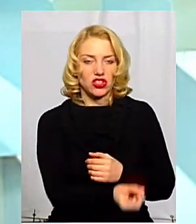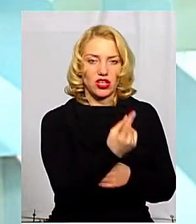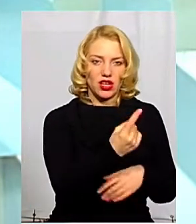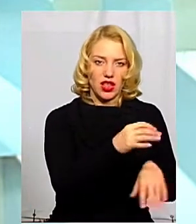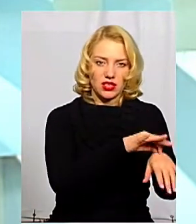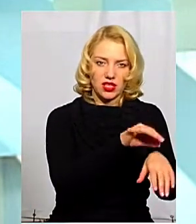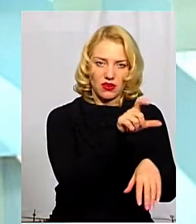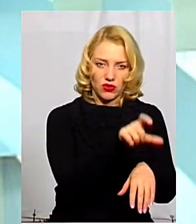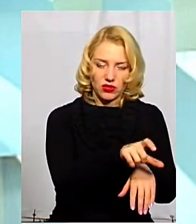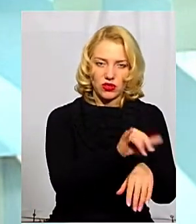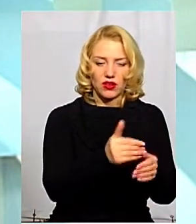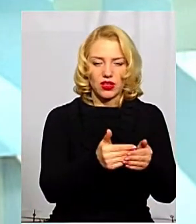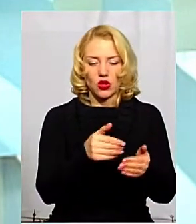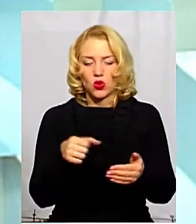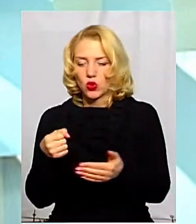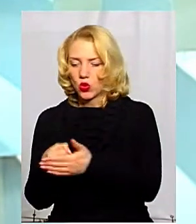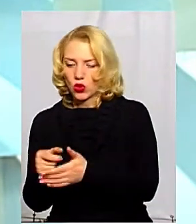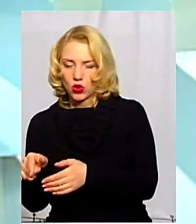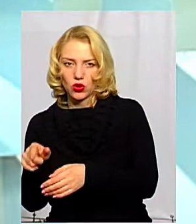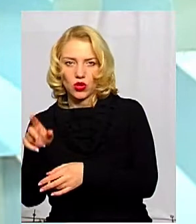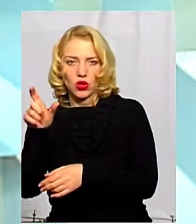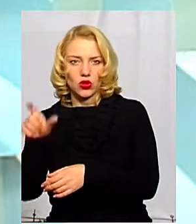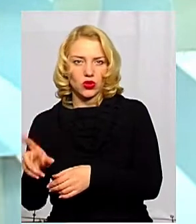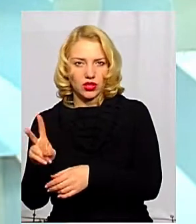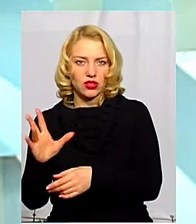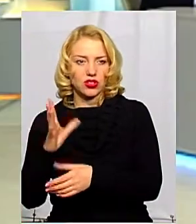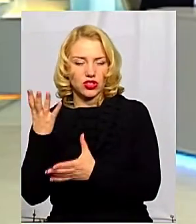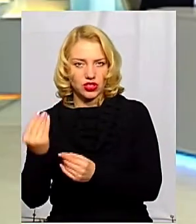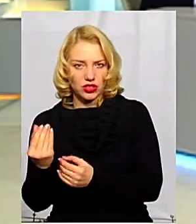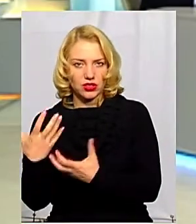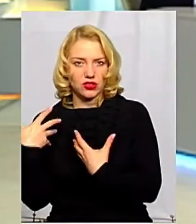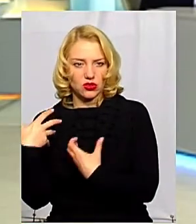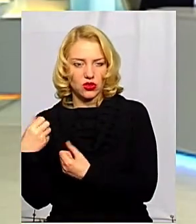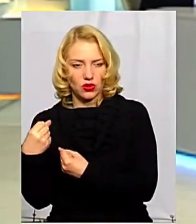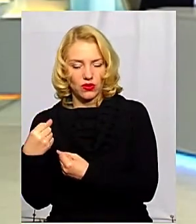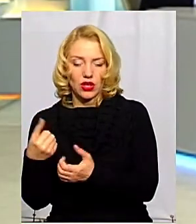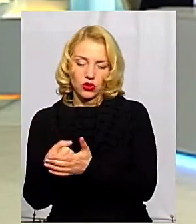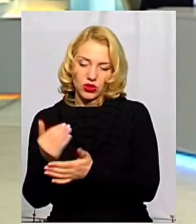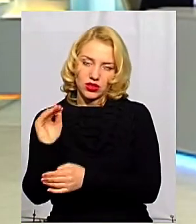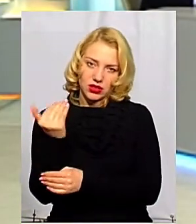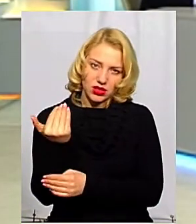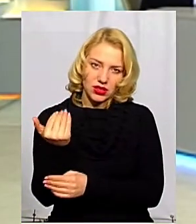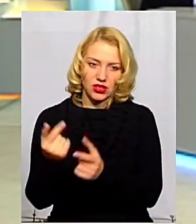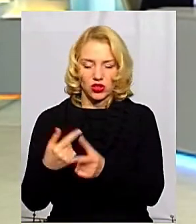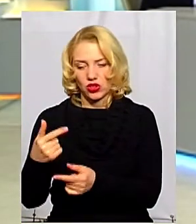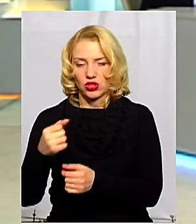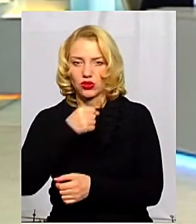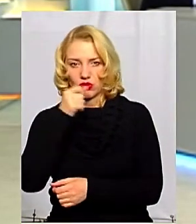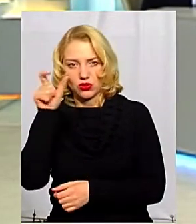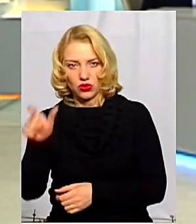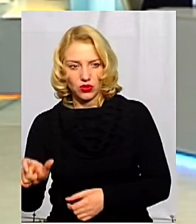від захворівшого, до восприємчого організму – це до дитини або людини.